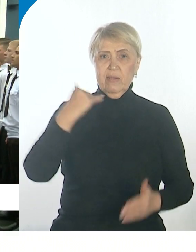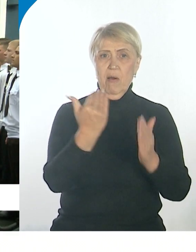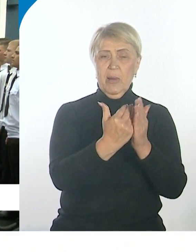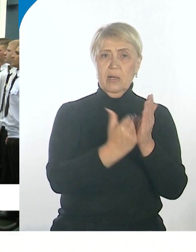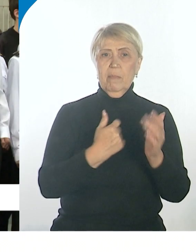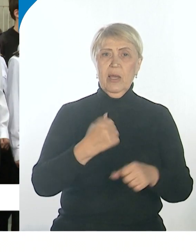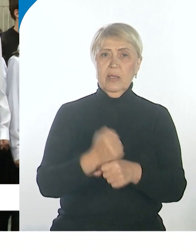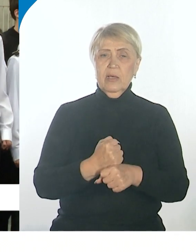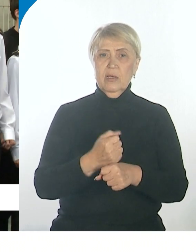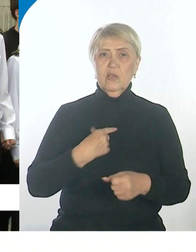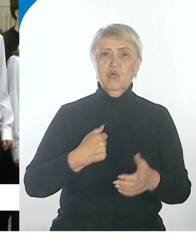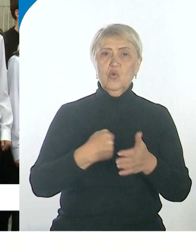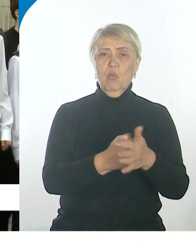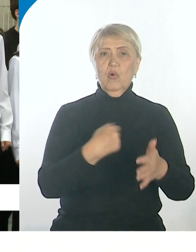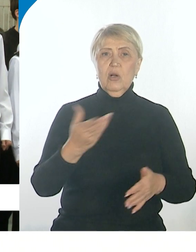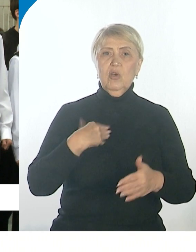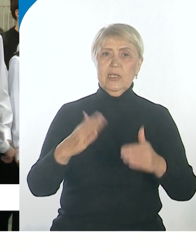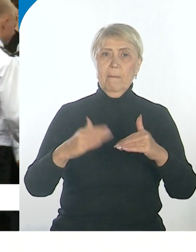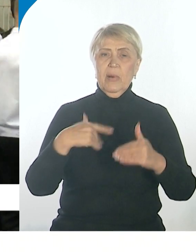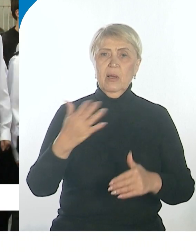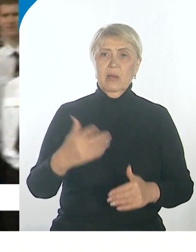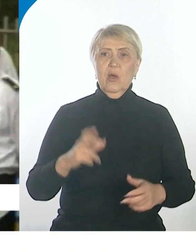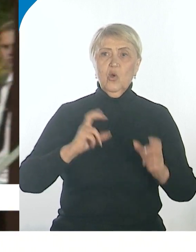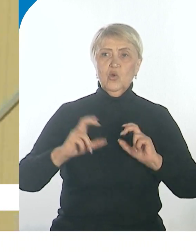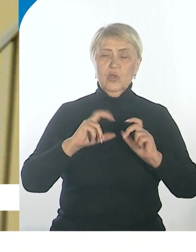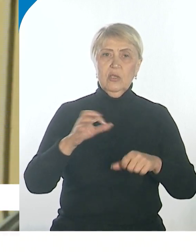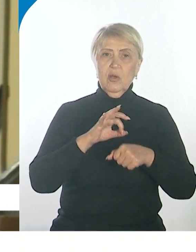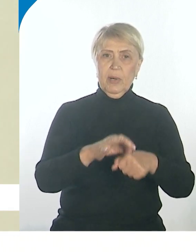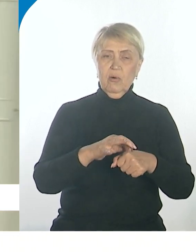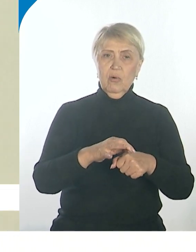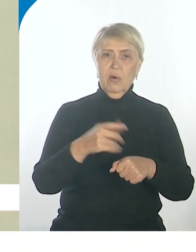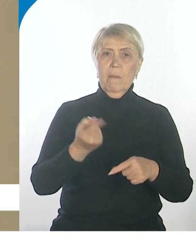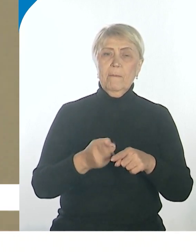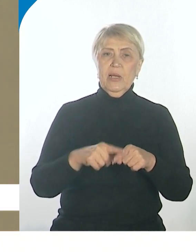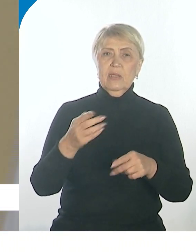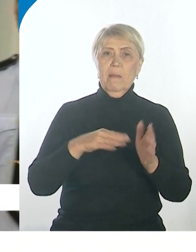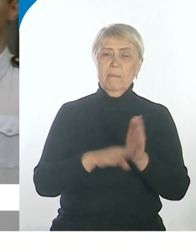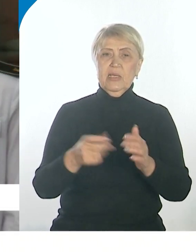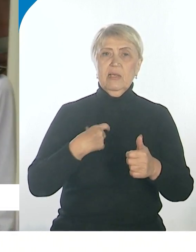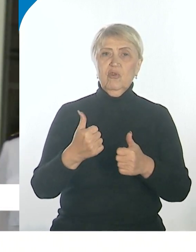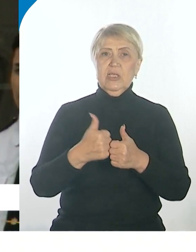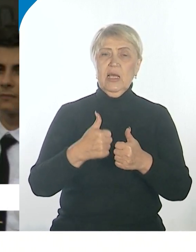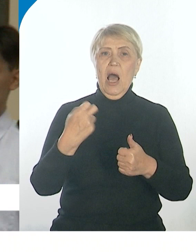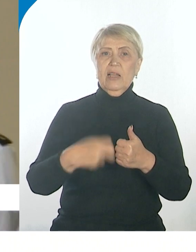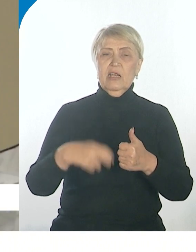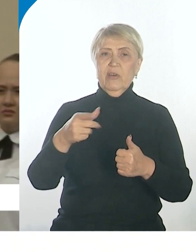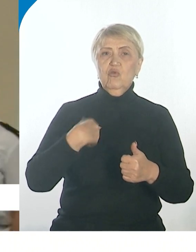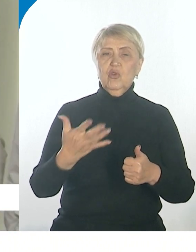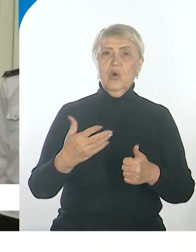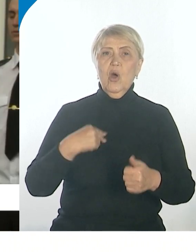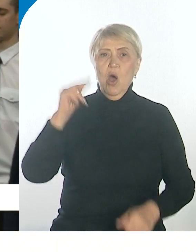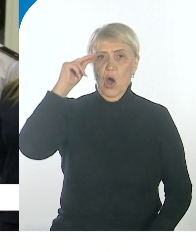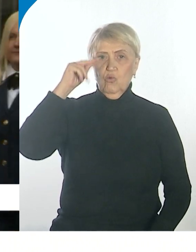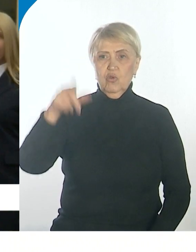делается упор на практику. Студенты проходят стажировку на предприятиях-партнерах, при этом без отрыва от учебы. Могут выполнять заказы, например,